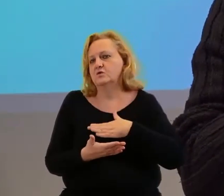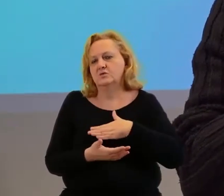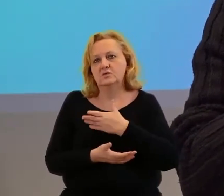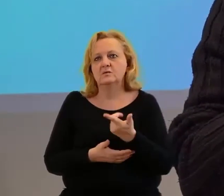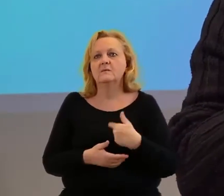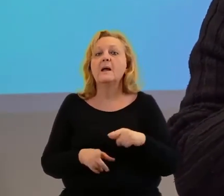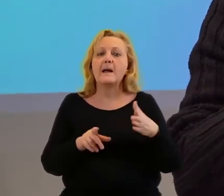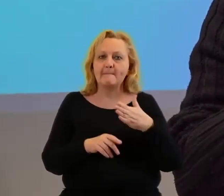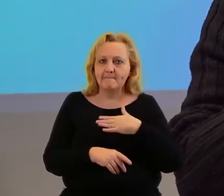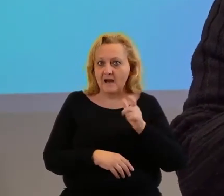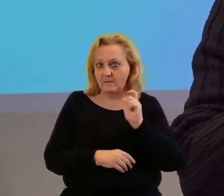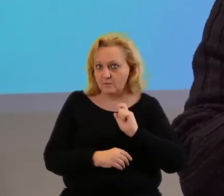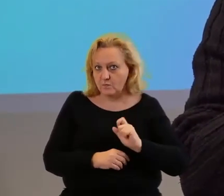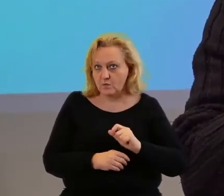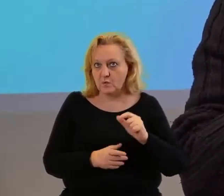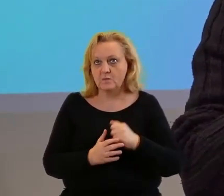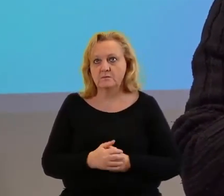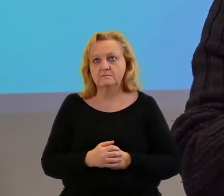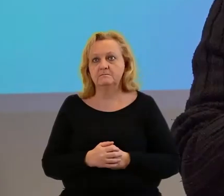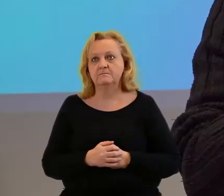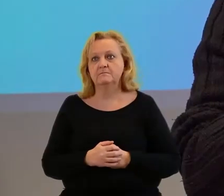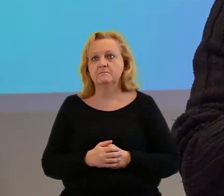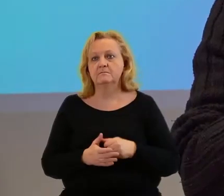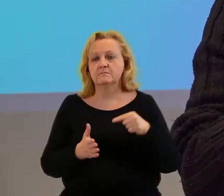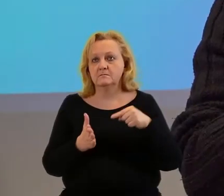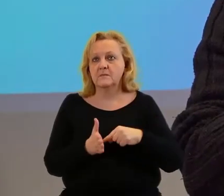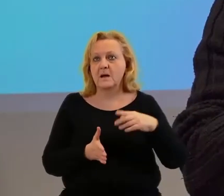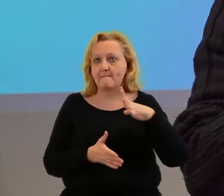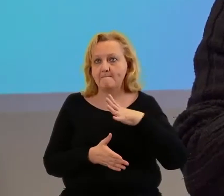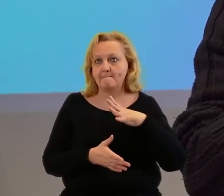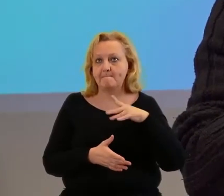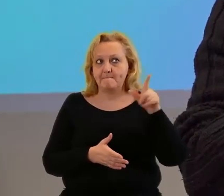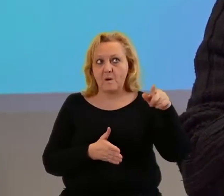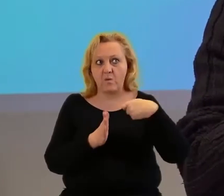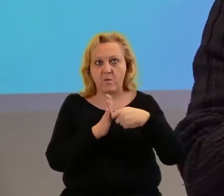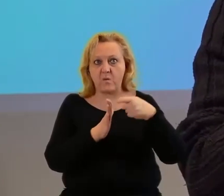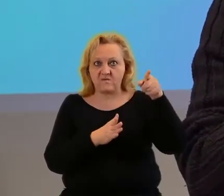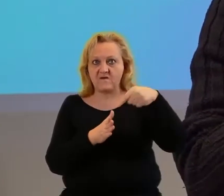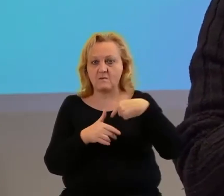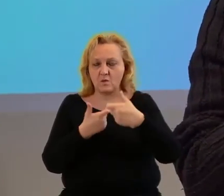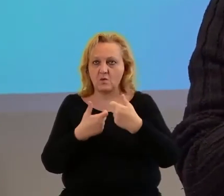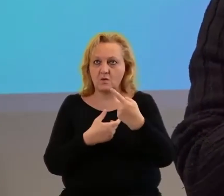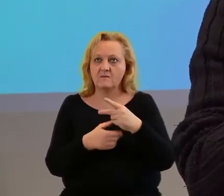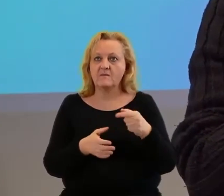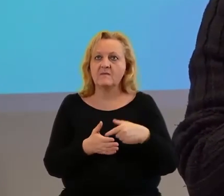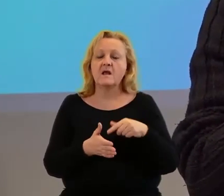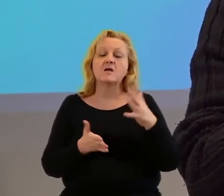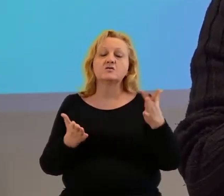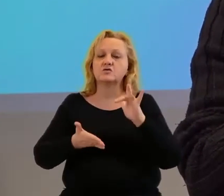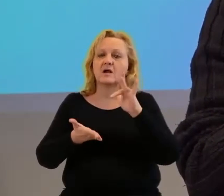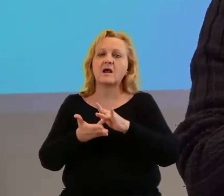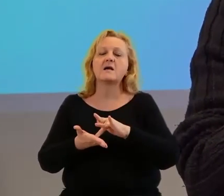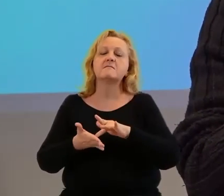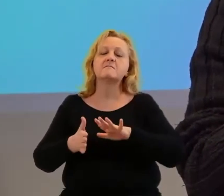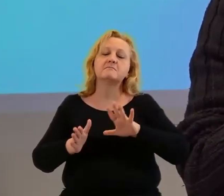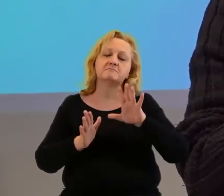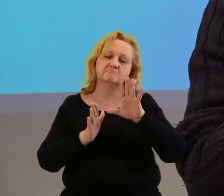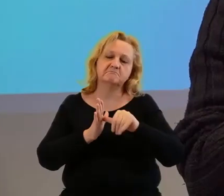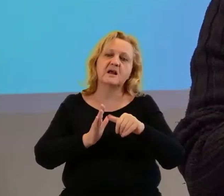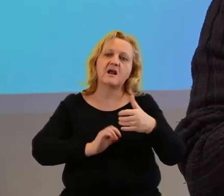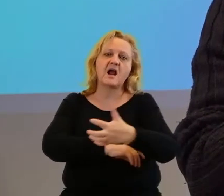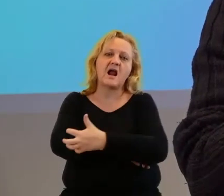Mamy biuro, w którym był też kręcony film w Knurowie w Gliwicach, bo po prostu było taniej,